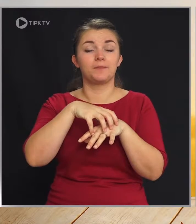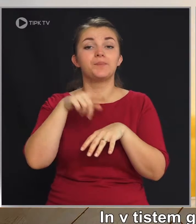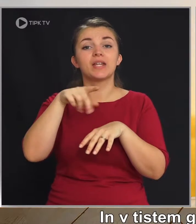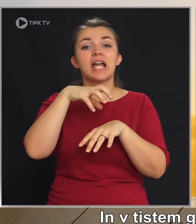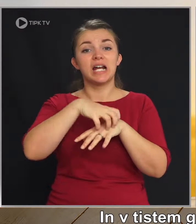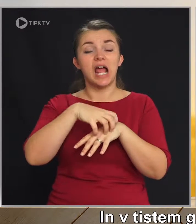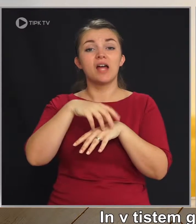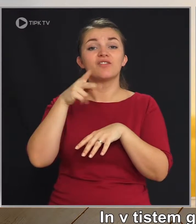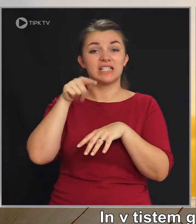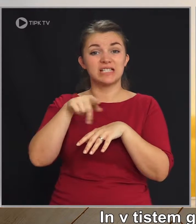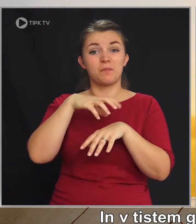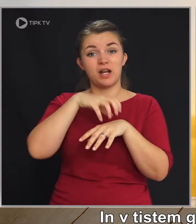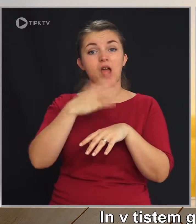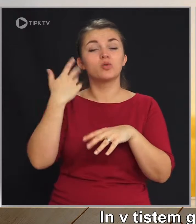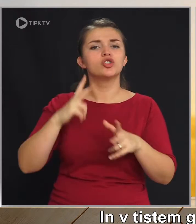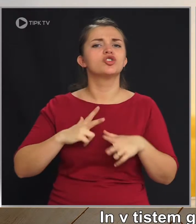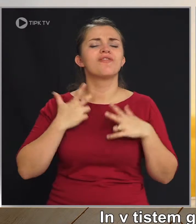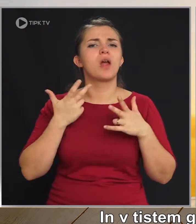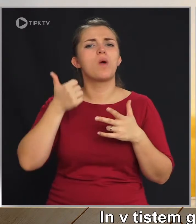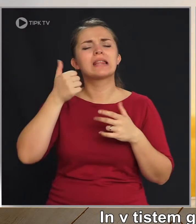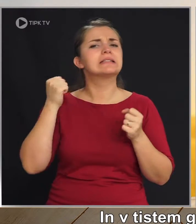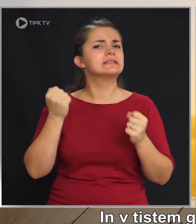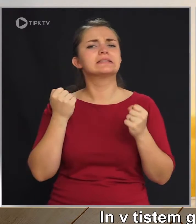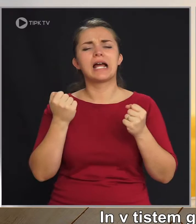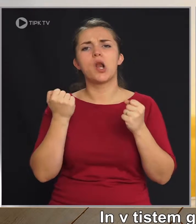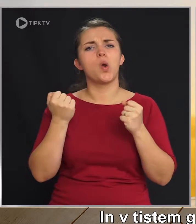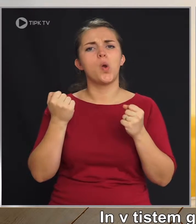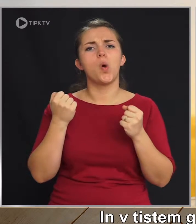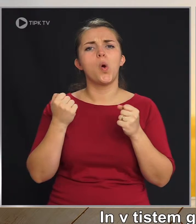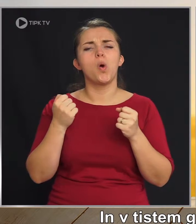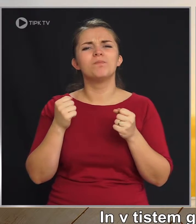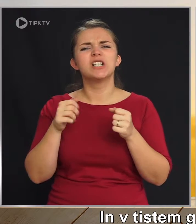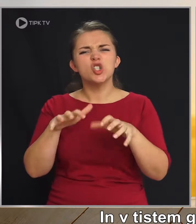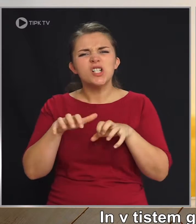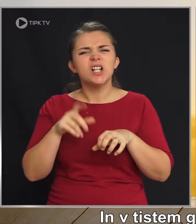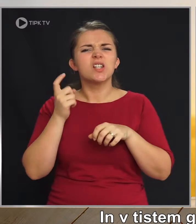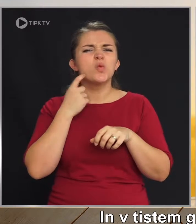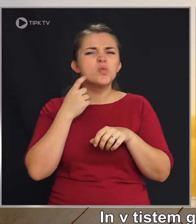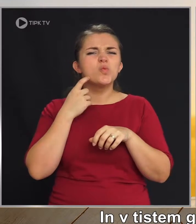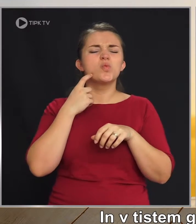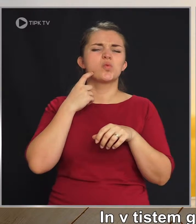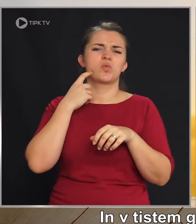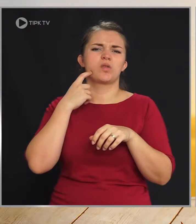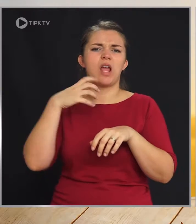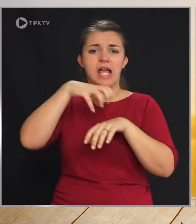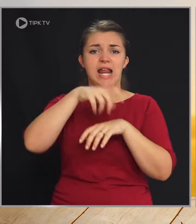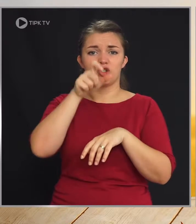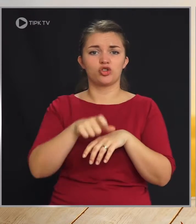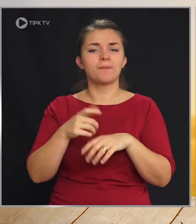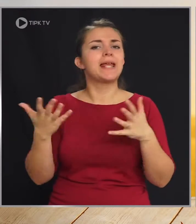Grad in v tistem gradu je živel en zelo skupuški in krut graščak